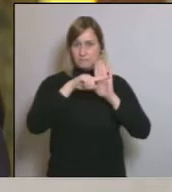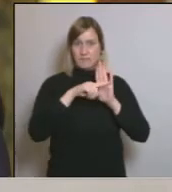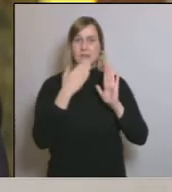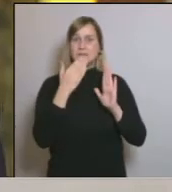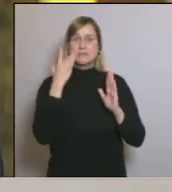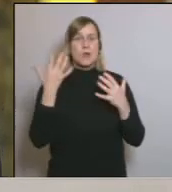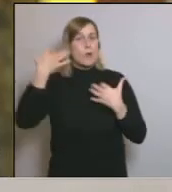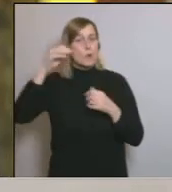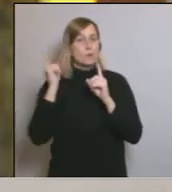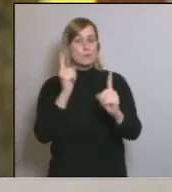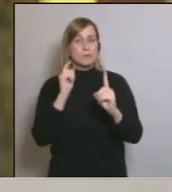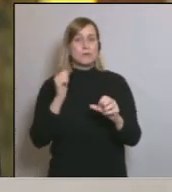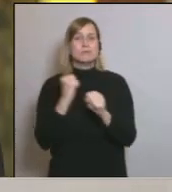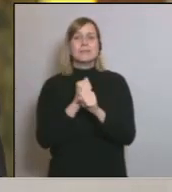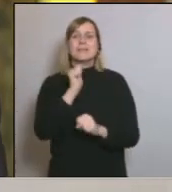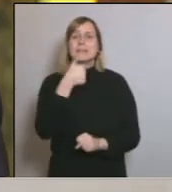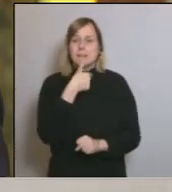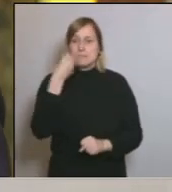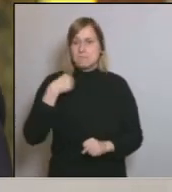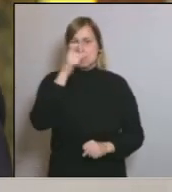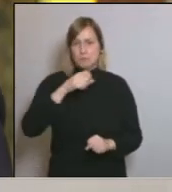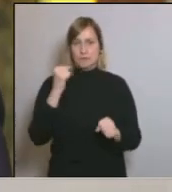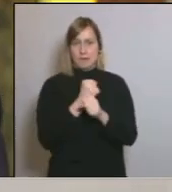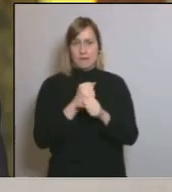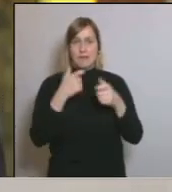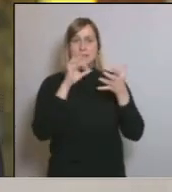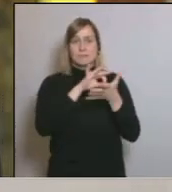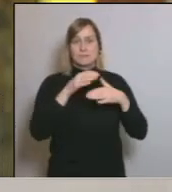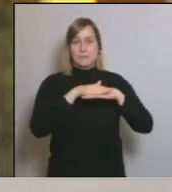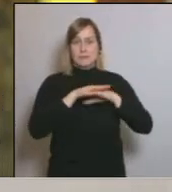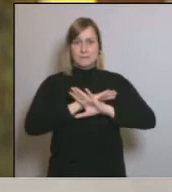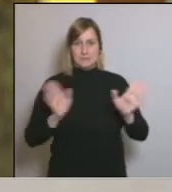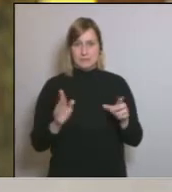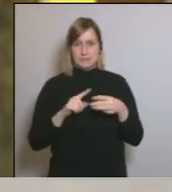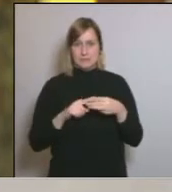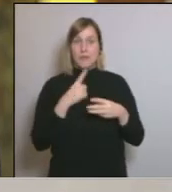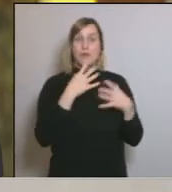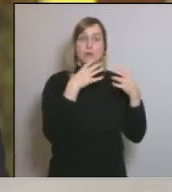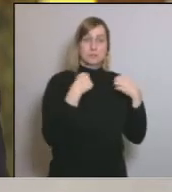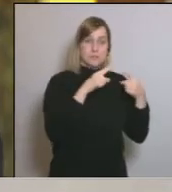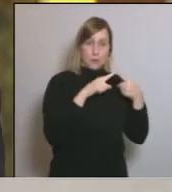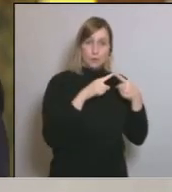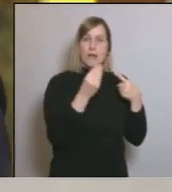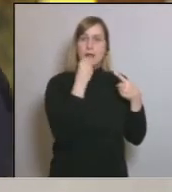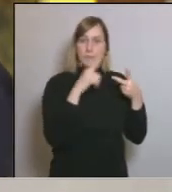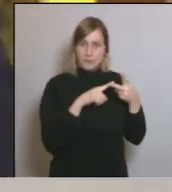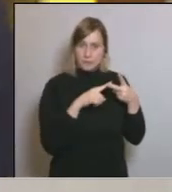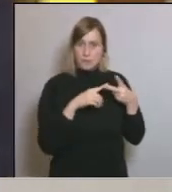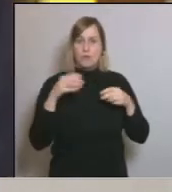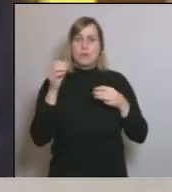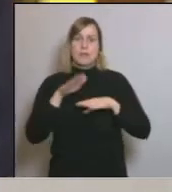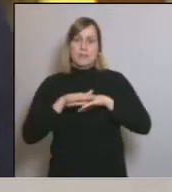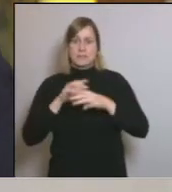desplaçament per anar a treballar a les persones que treballin en aquests serveis bàsics insisteixo sanitari, alimentació i essencials.